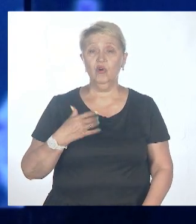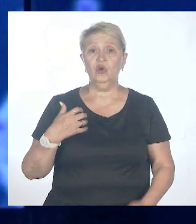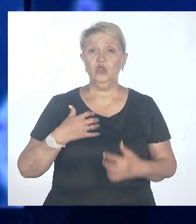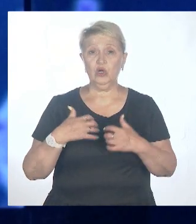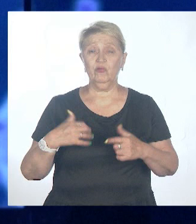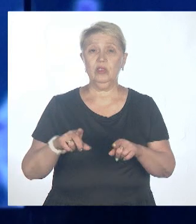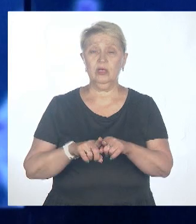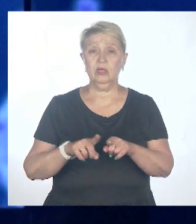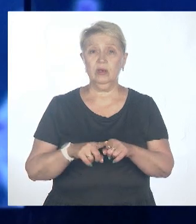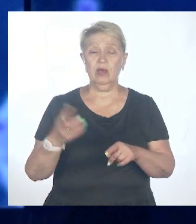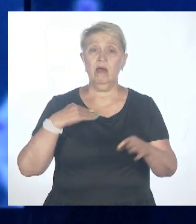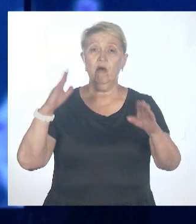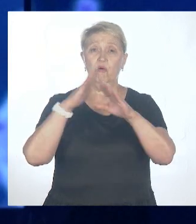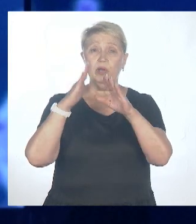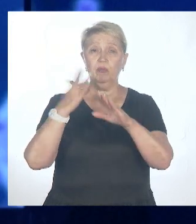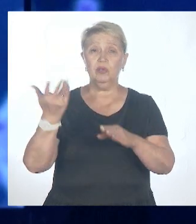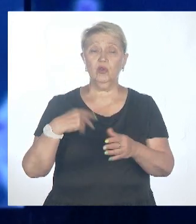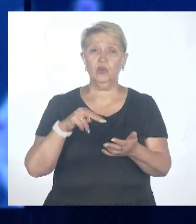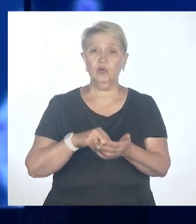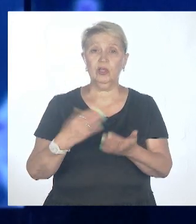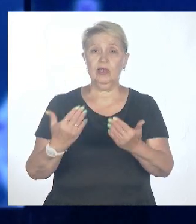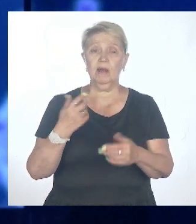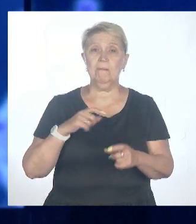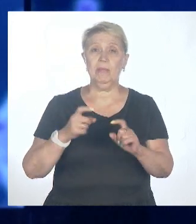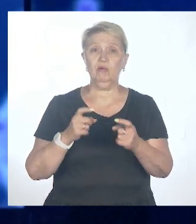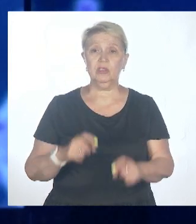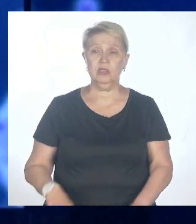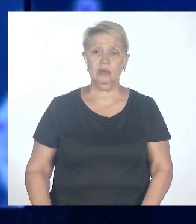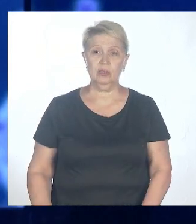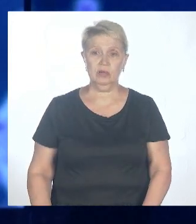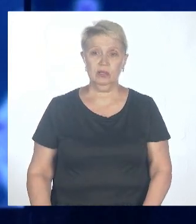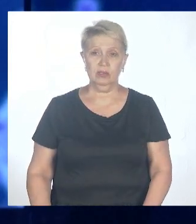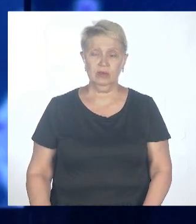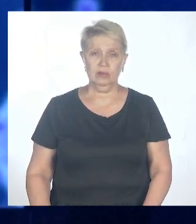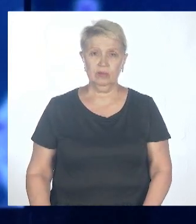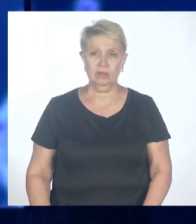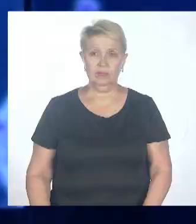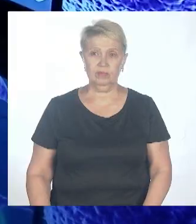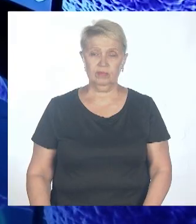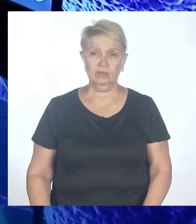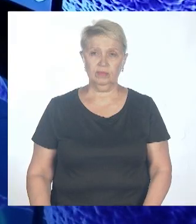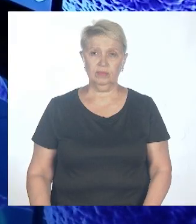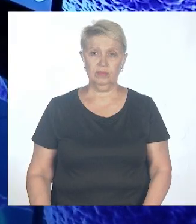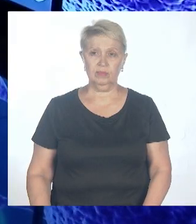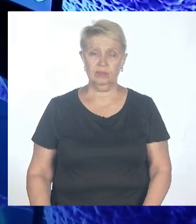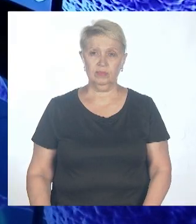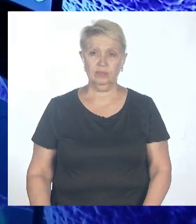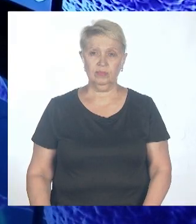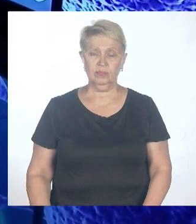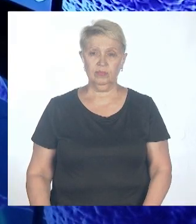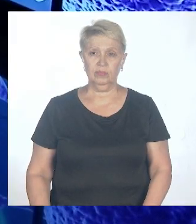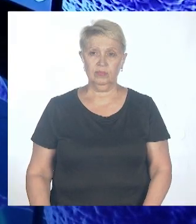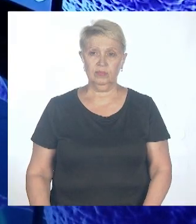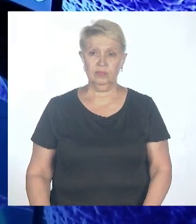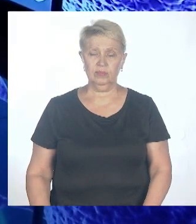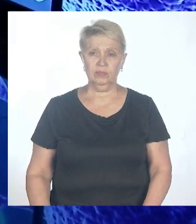Природа, стоит ли с ней бороться? Ведь вирус, он, это природного происхождения. Природа сказала, так, друзья, так, естественный